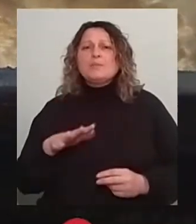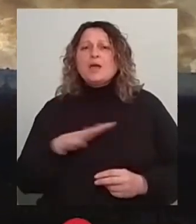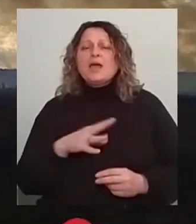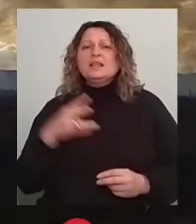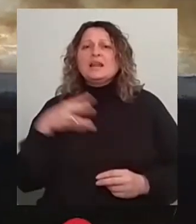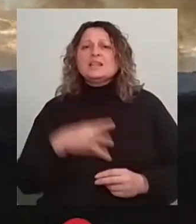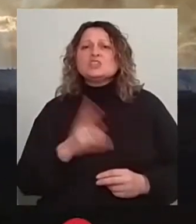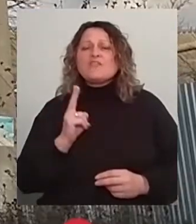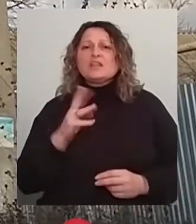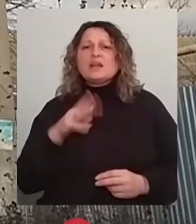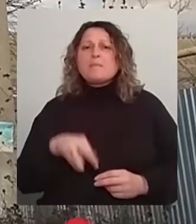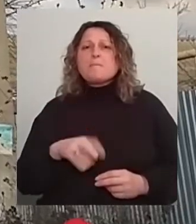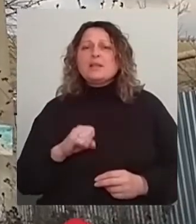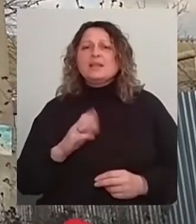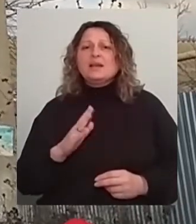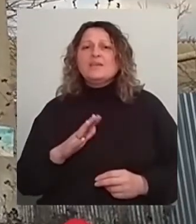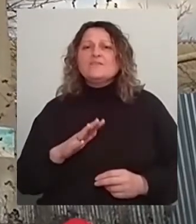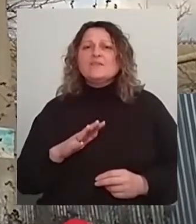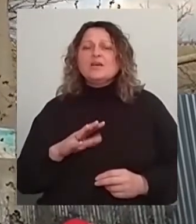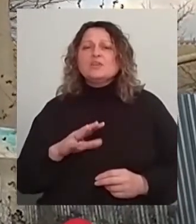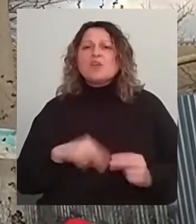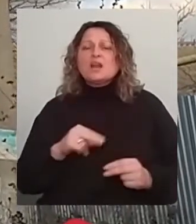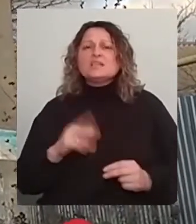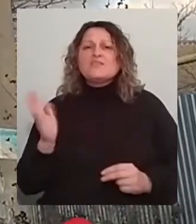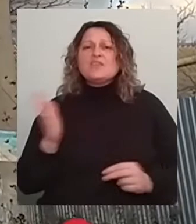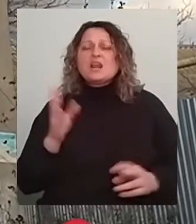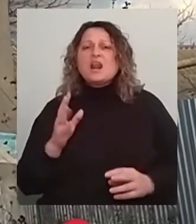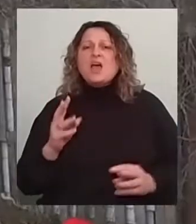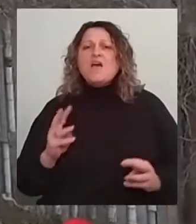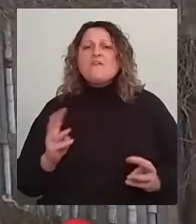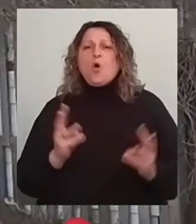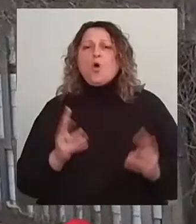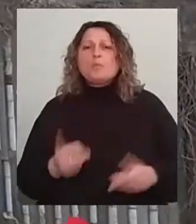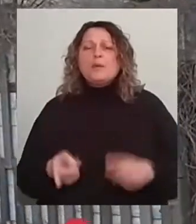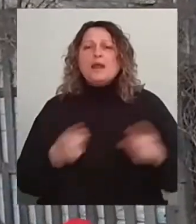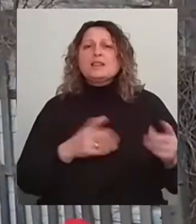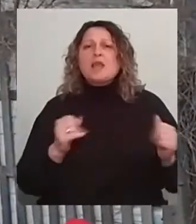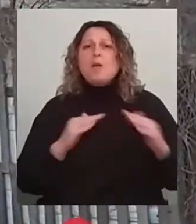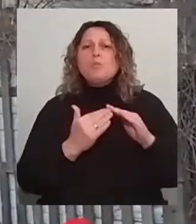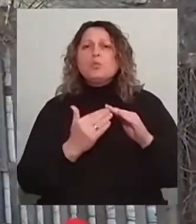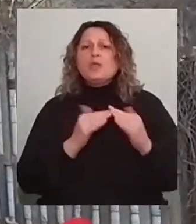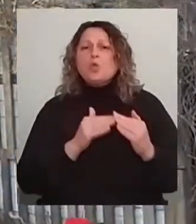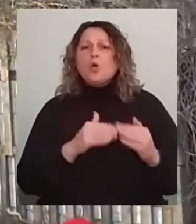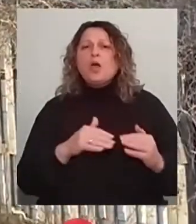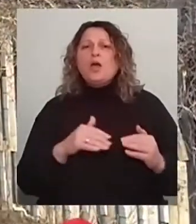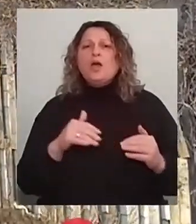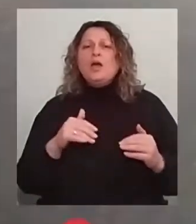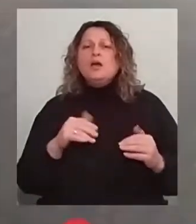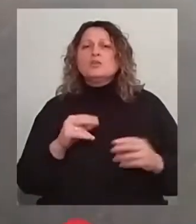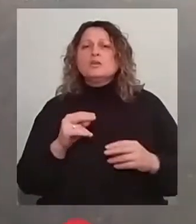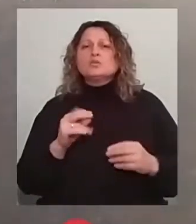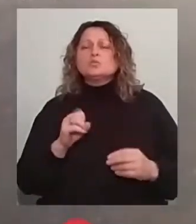квадратних метрів. Через вітер вогонь перекинувся на розташований по сусідству будинок. Про це журналістам Суспільного